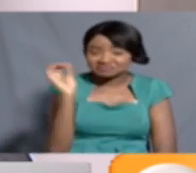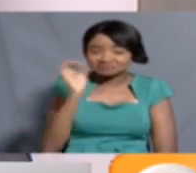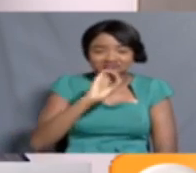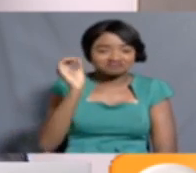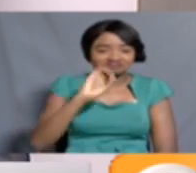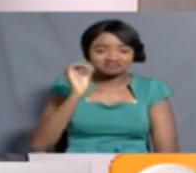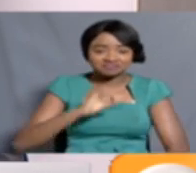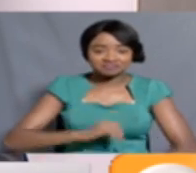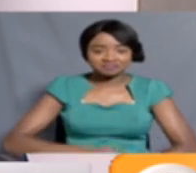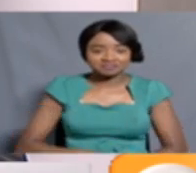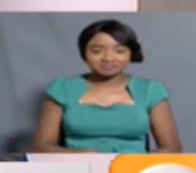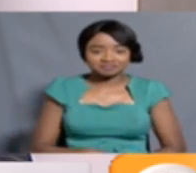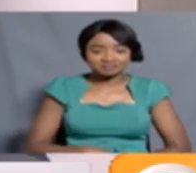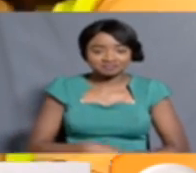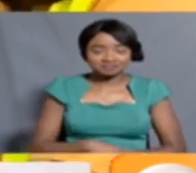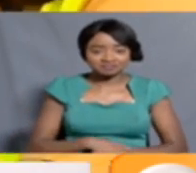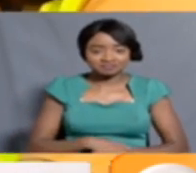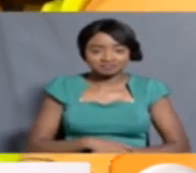anatuarifu zaidi.